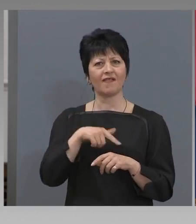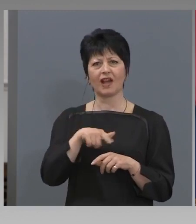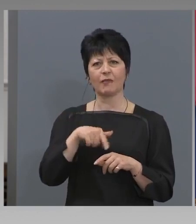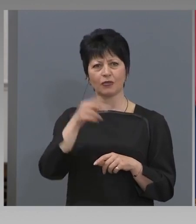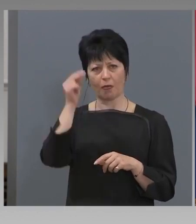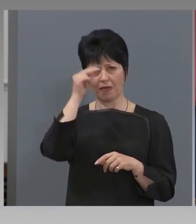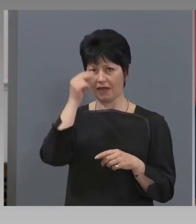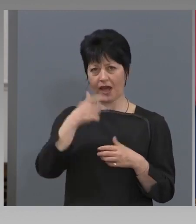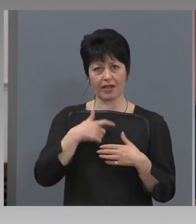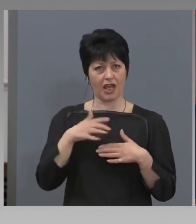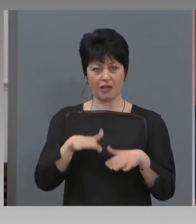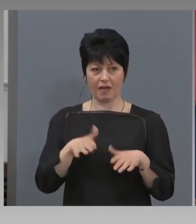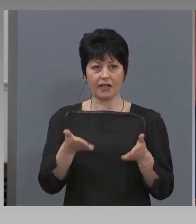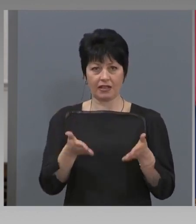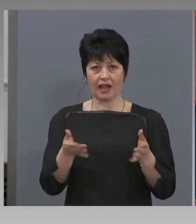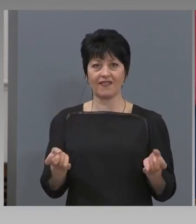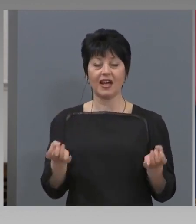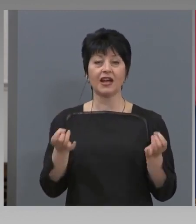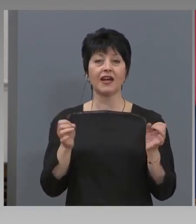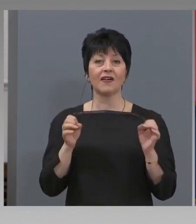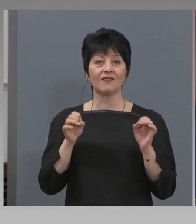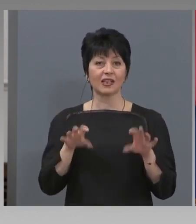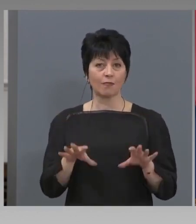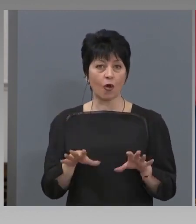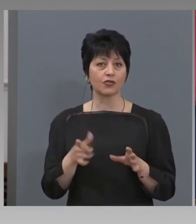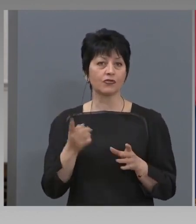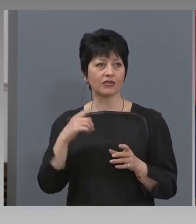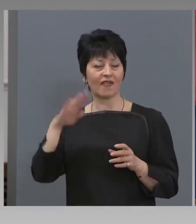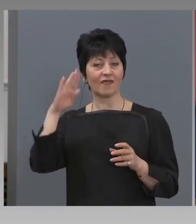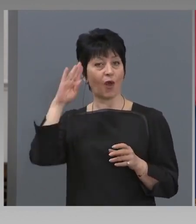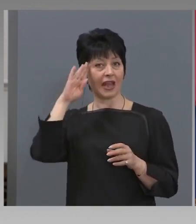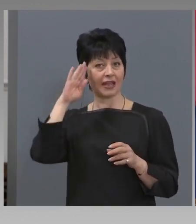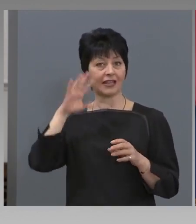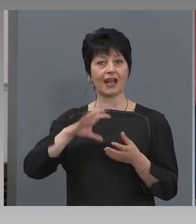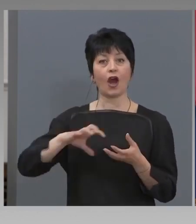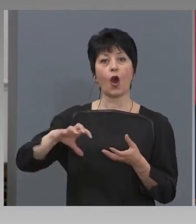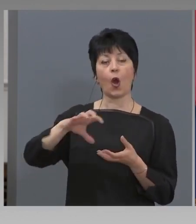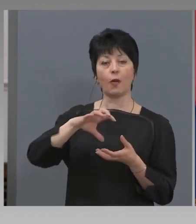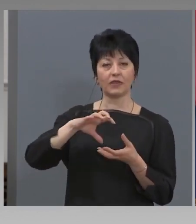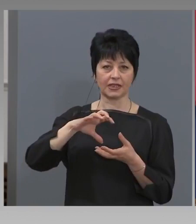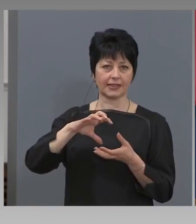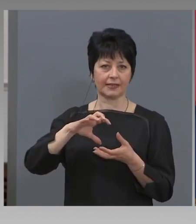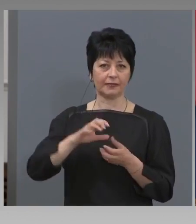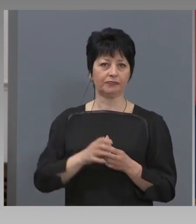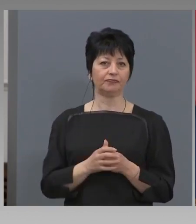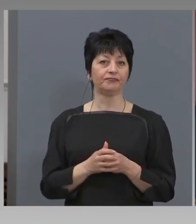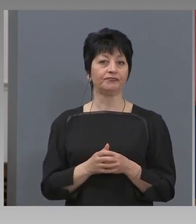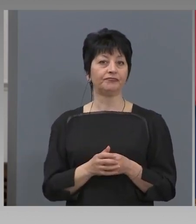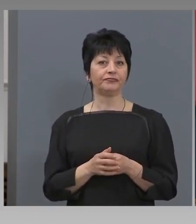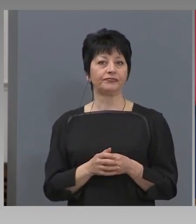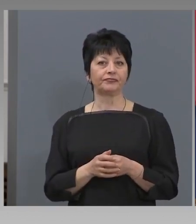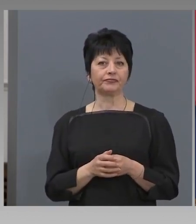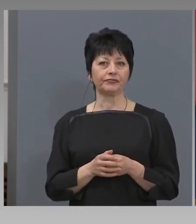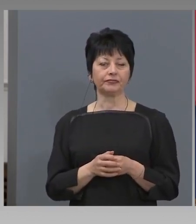възможности, вярно във военната област, във вършавския договор, но